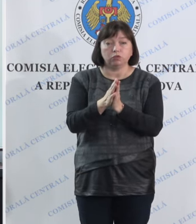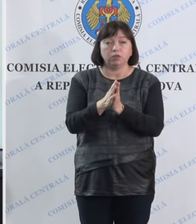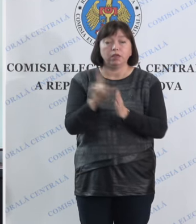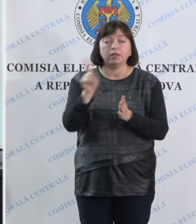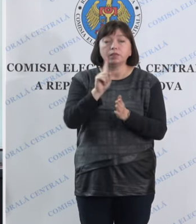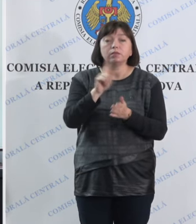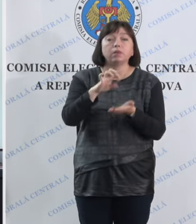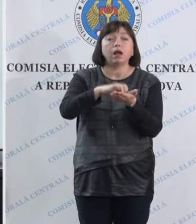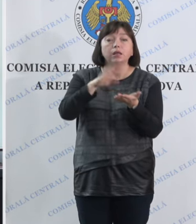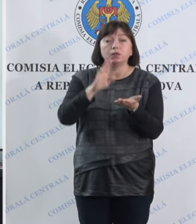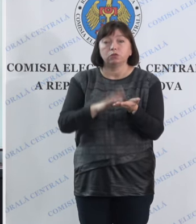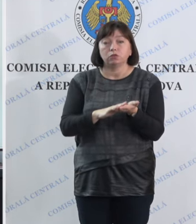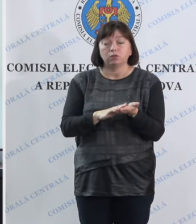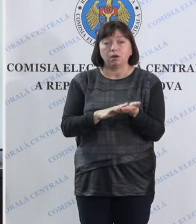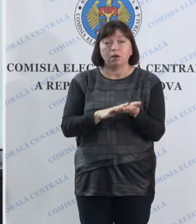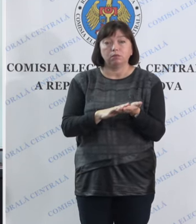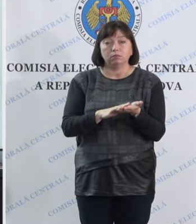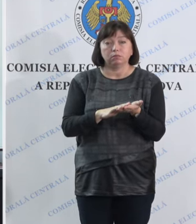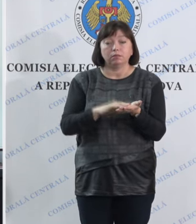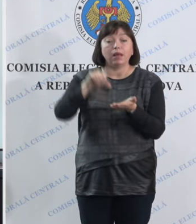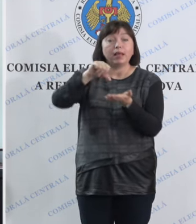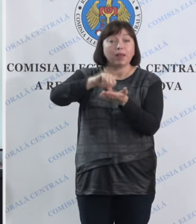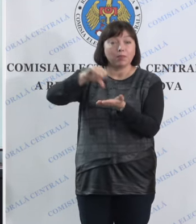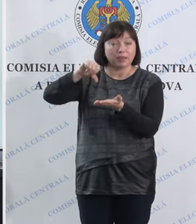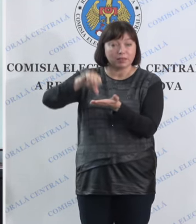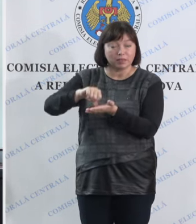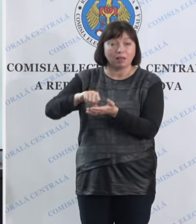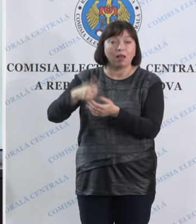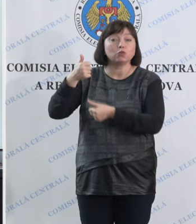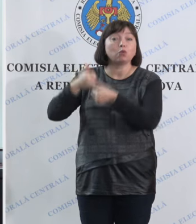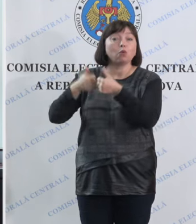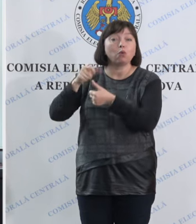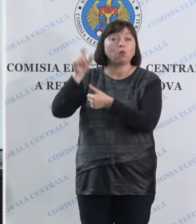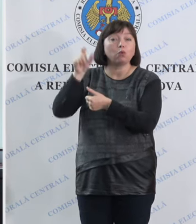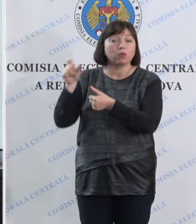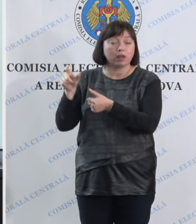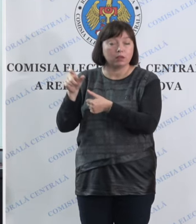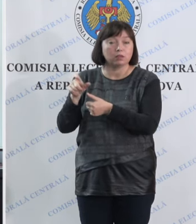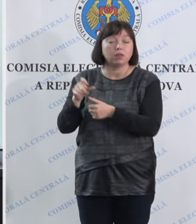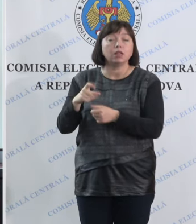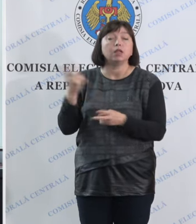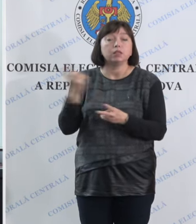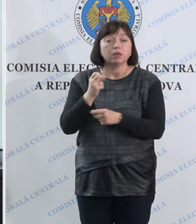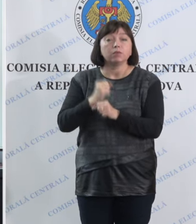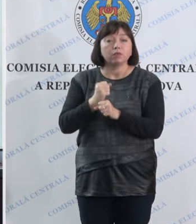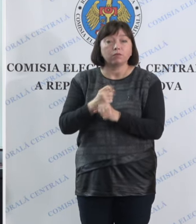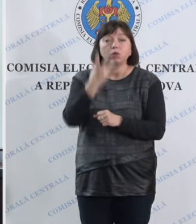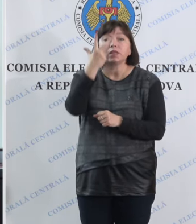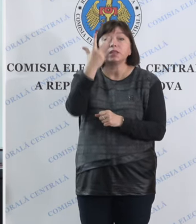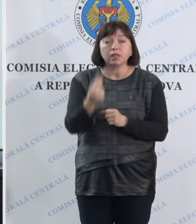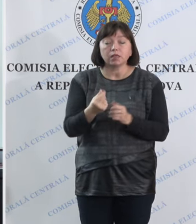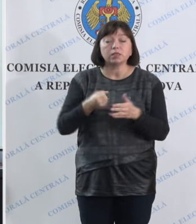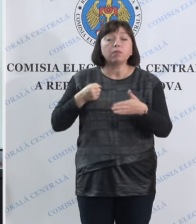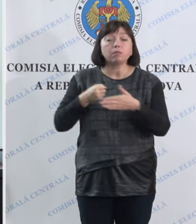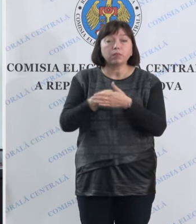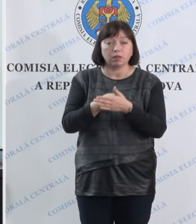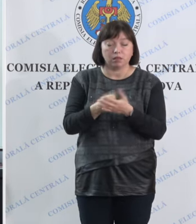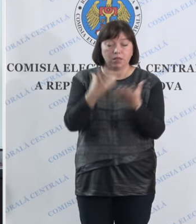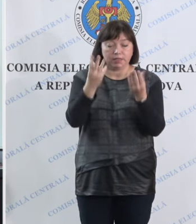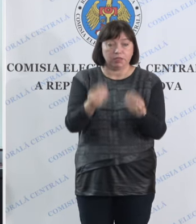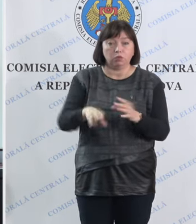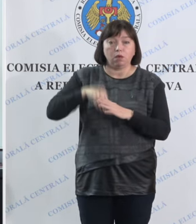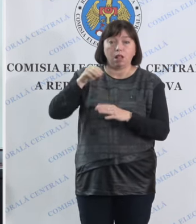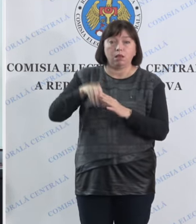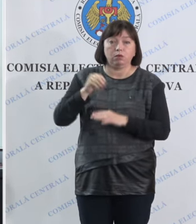înregistra reprezentanții concurenților se face cu cel puțin 3 zile până la ziua